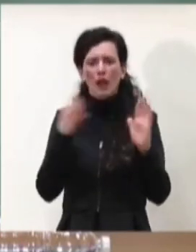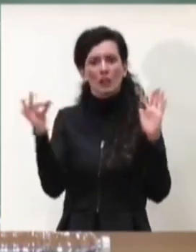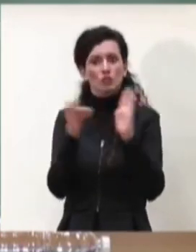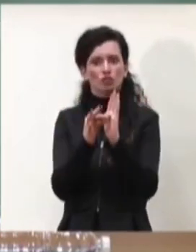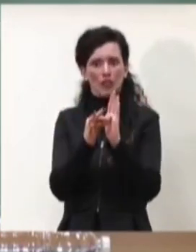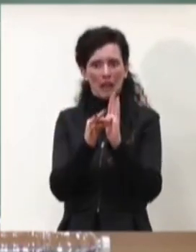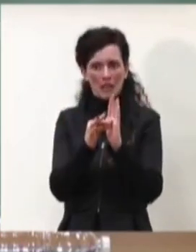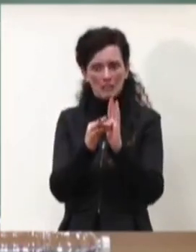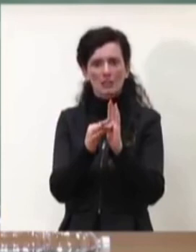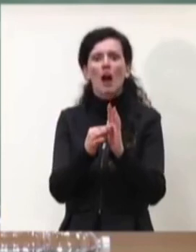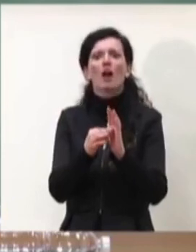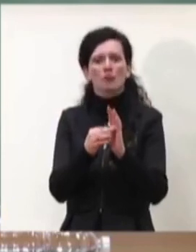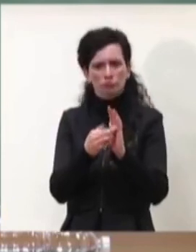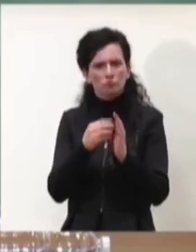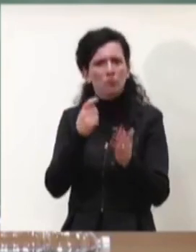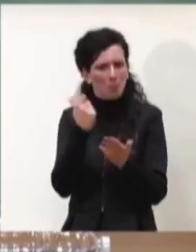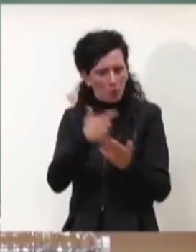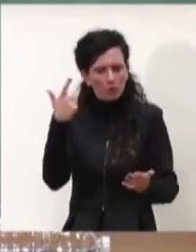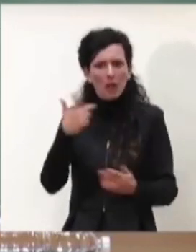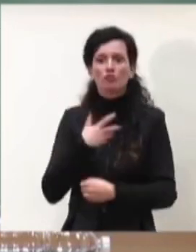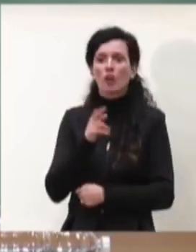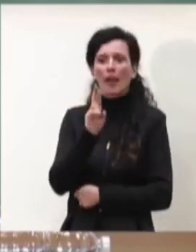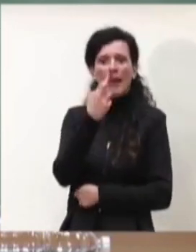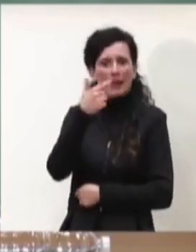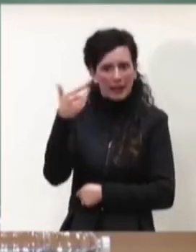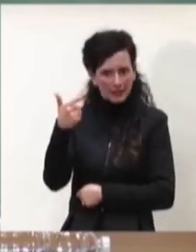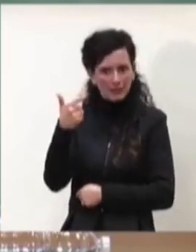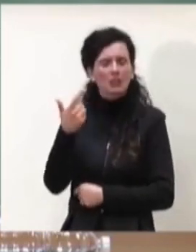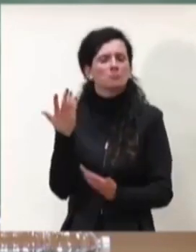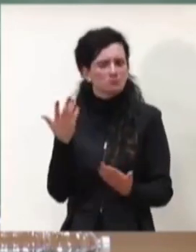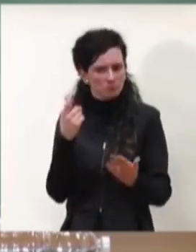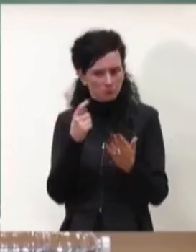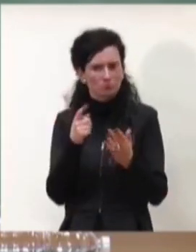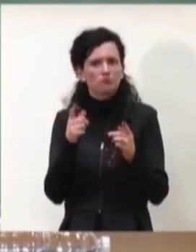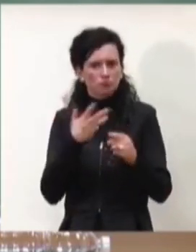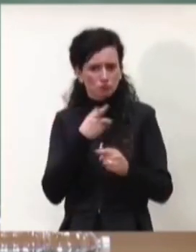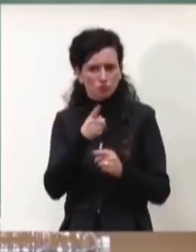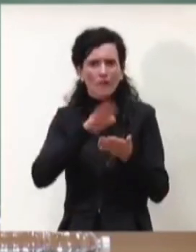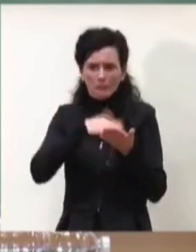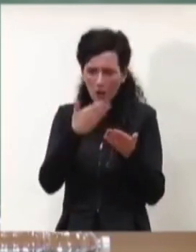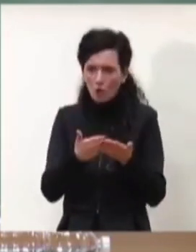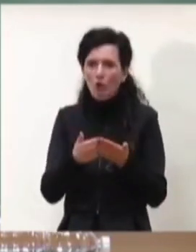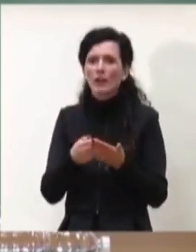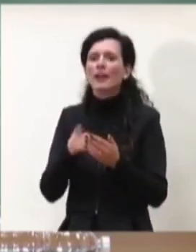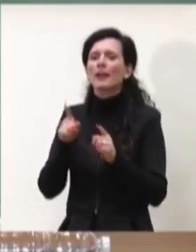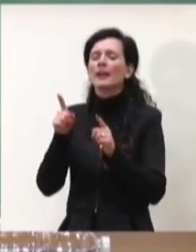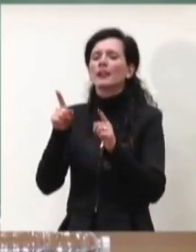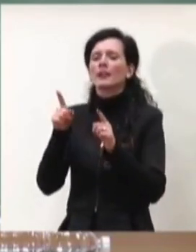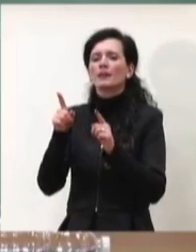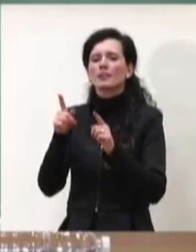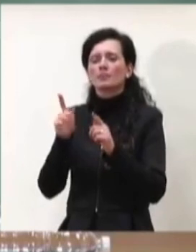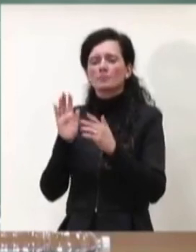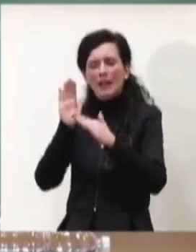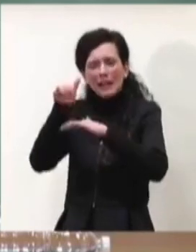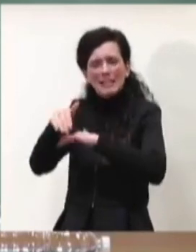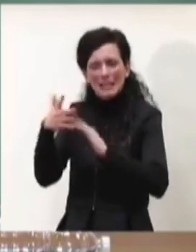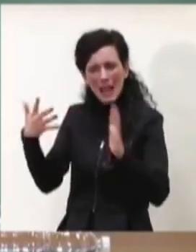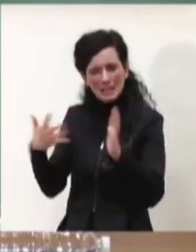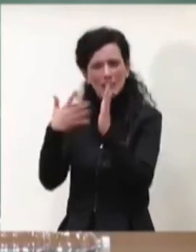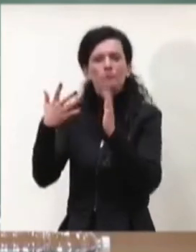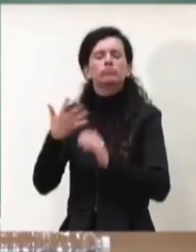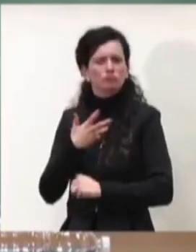'RT e anche come abbiamo visto di una resilienza. Da qualche settimana abbiamo segnalato che c'era questo rischio di